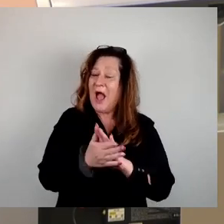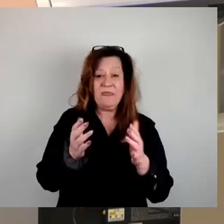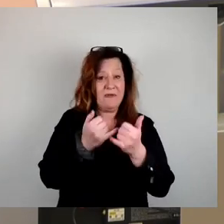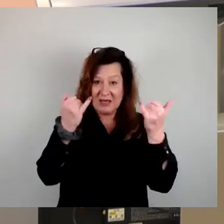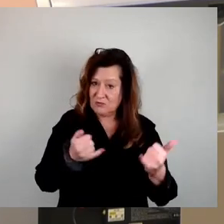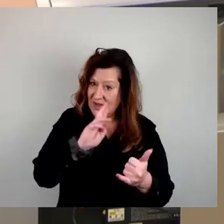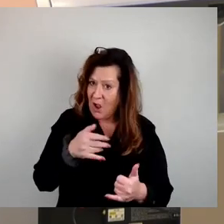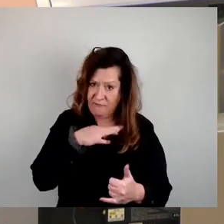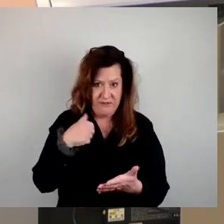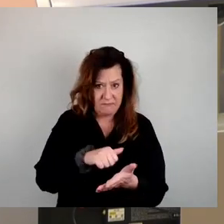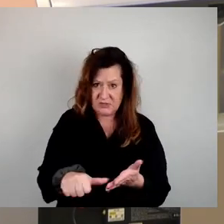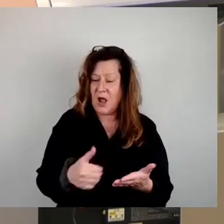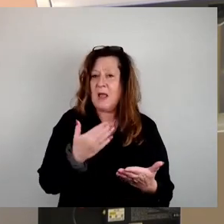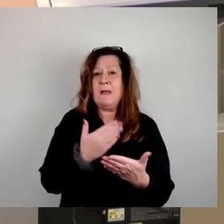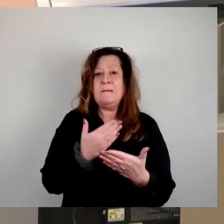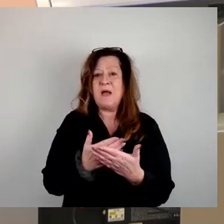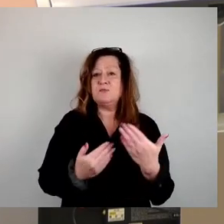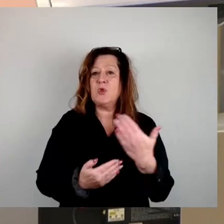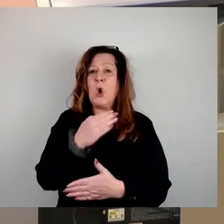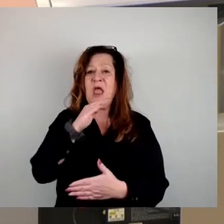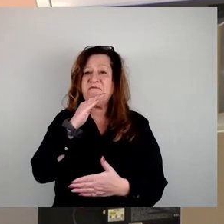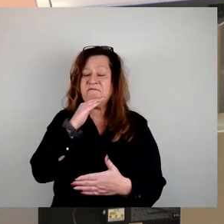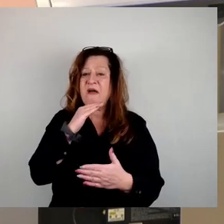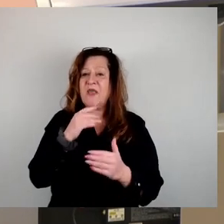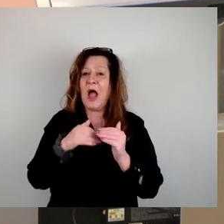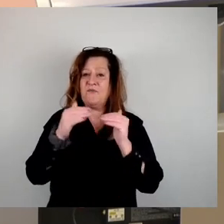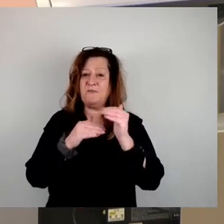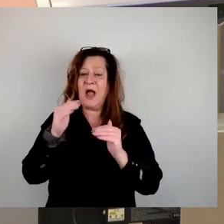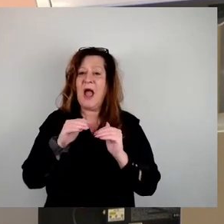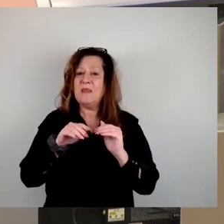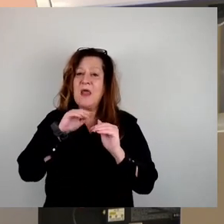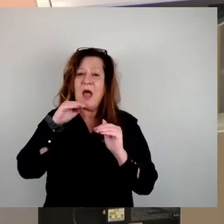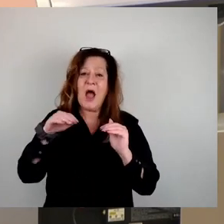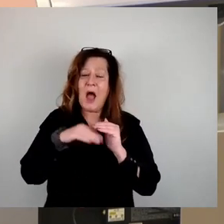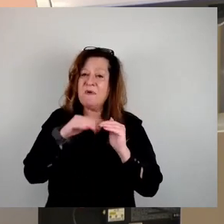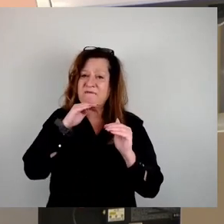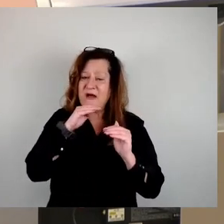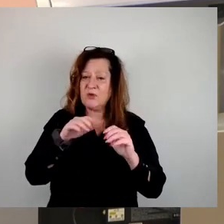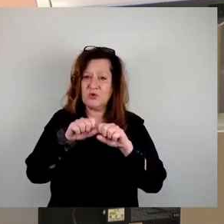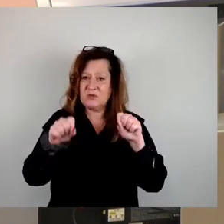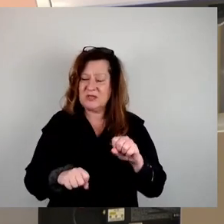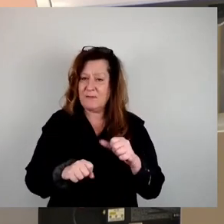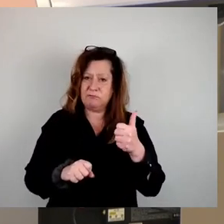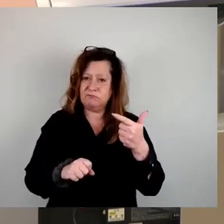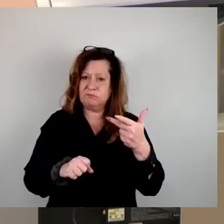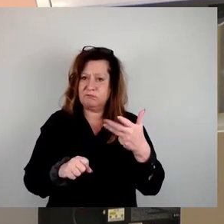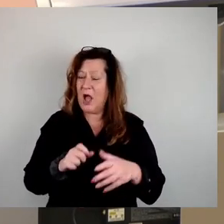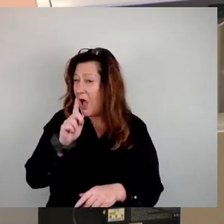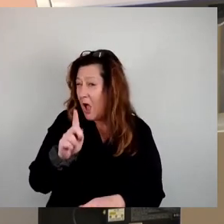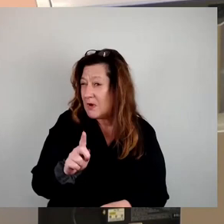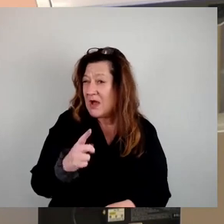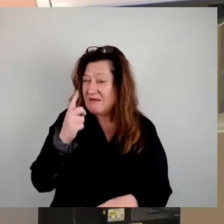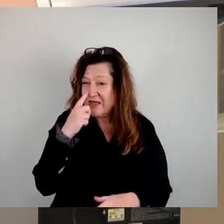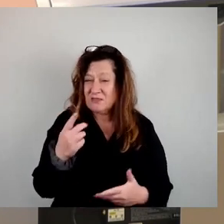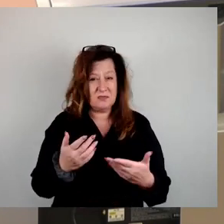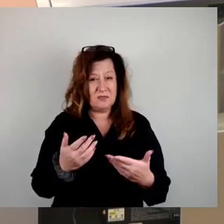beispielsweise für eine neue Wasseraufbereitung, Abwassersysteme bereitgestellt. Wenn es allerdings um die Schaffung oder Bewahrung